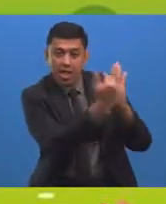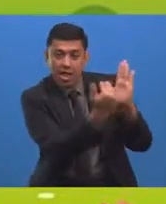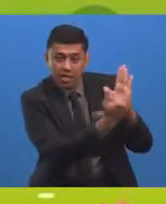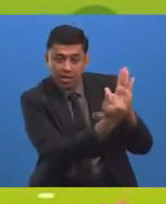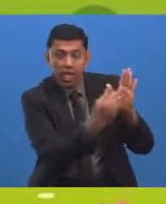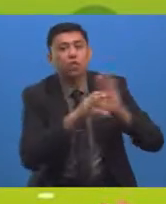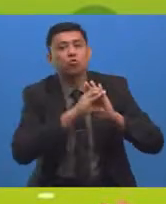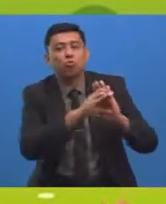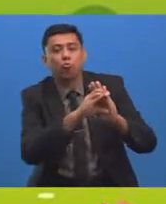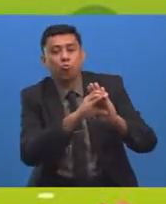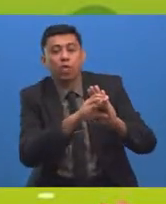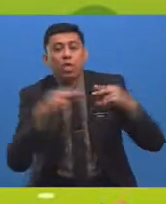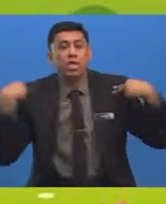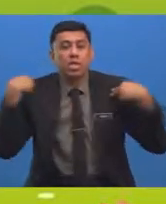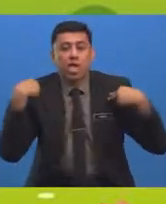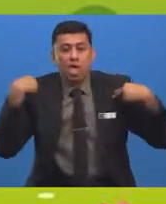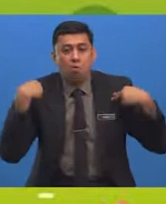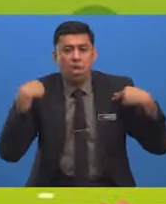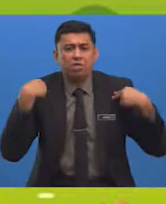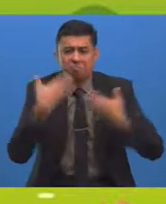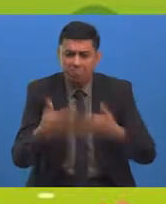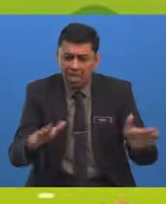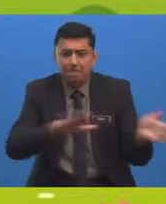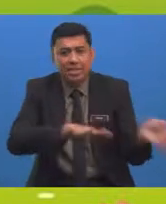contoh haiwan yang telah pupus itu?